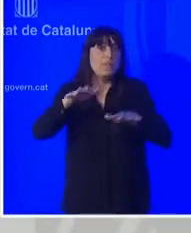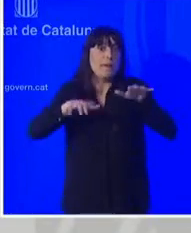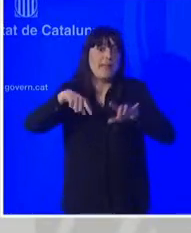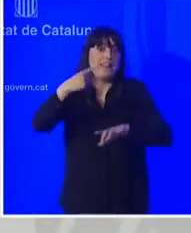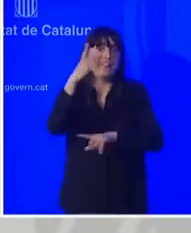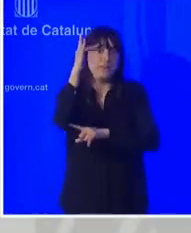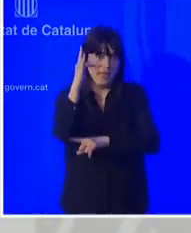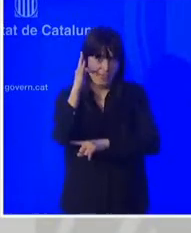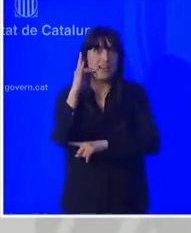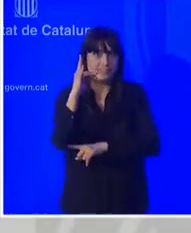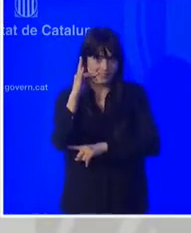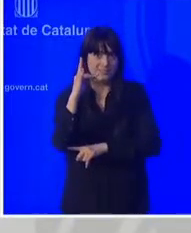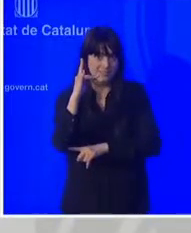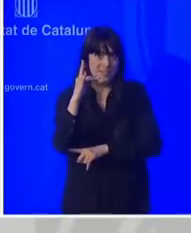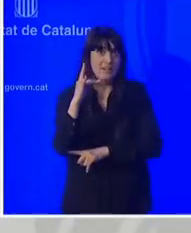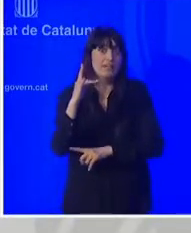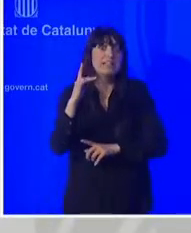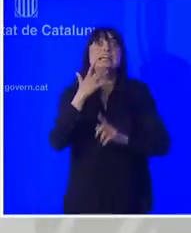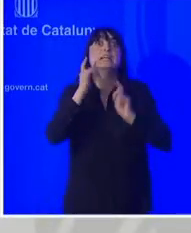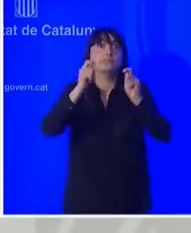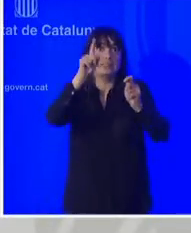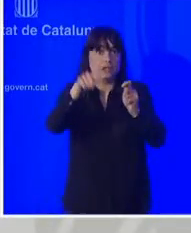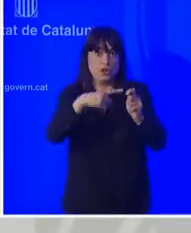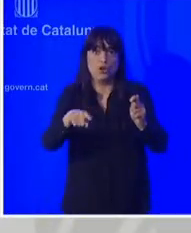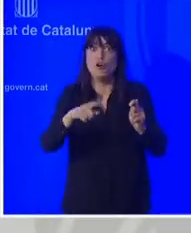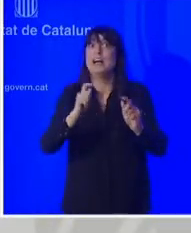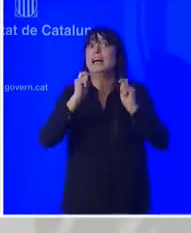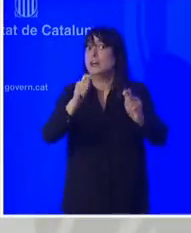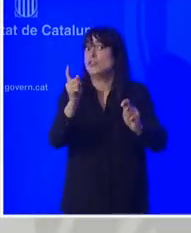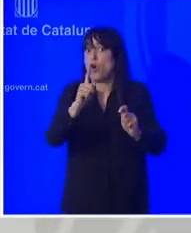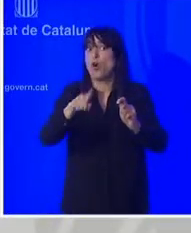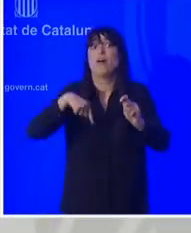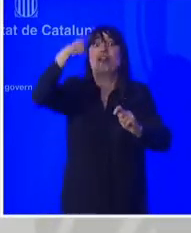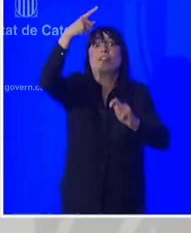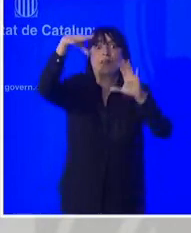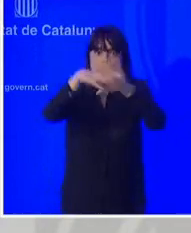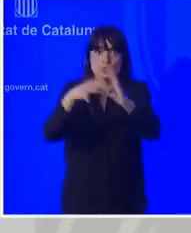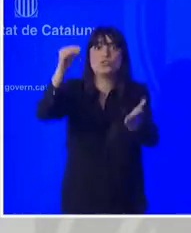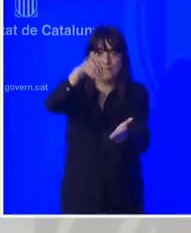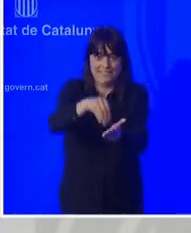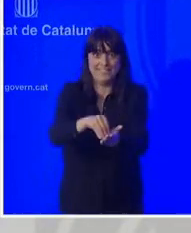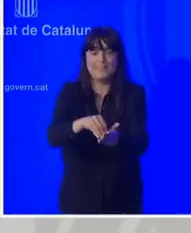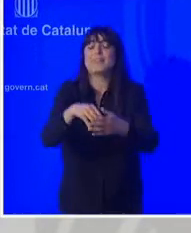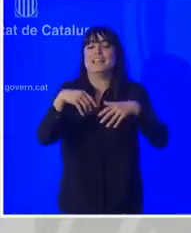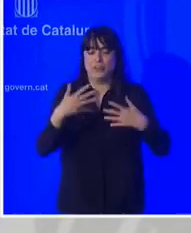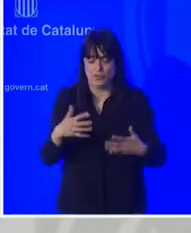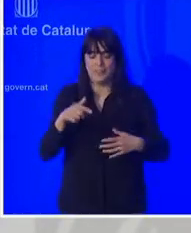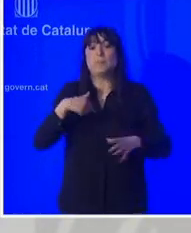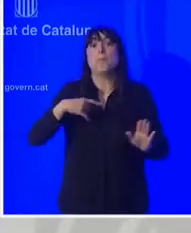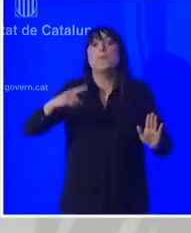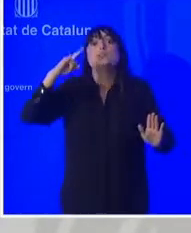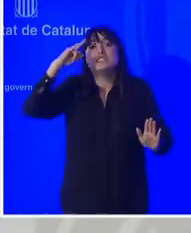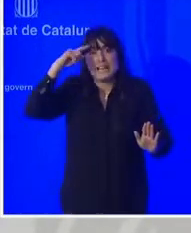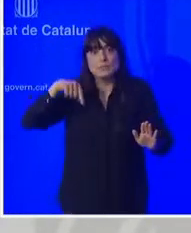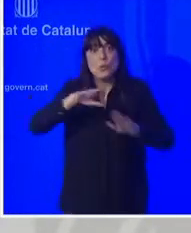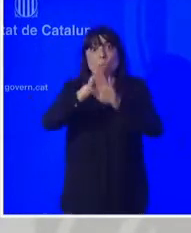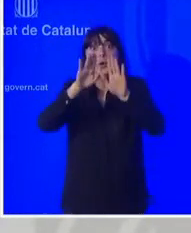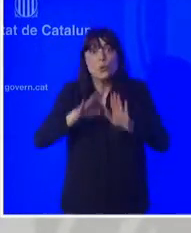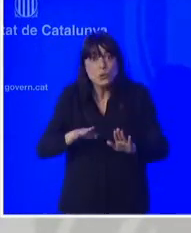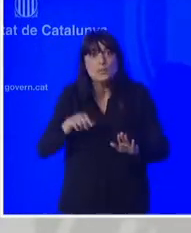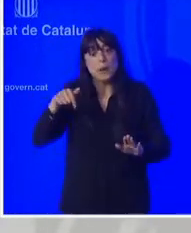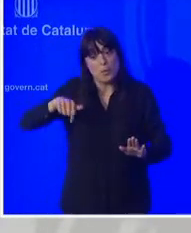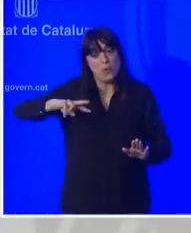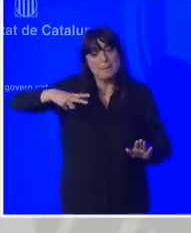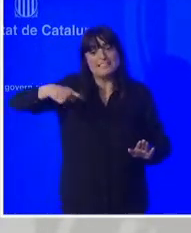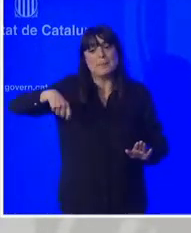aquestes reflexions al voltant de les dificultats polítiques que ens hem trobat en aquesta legislatura de la repressió